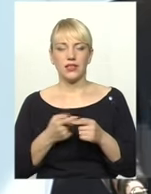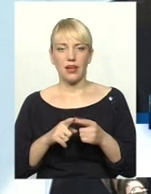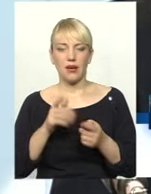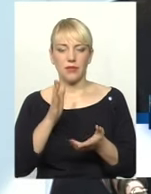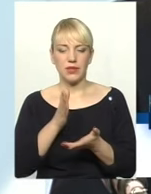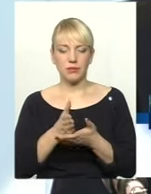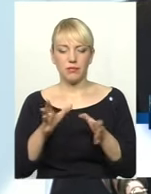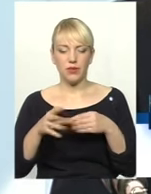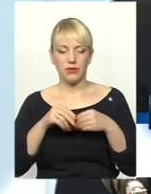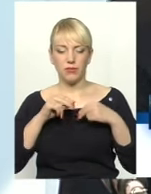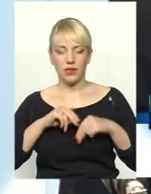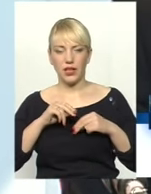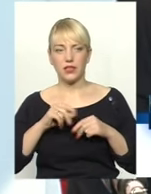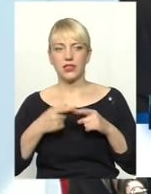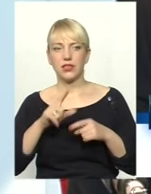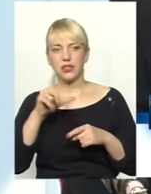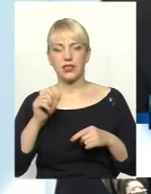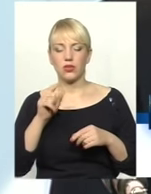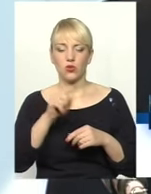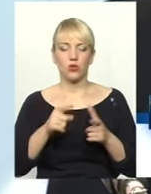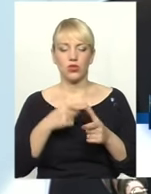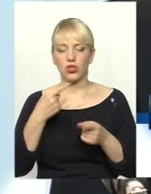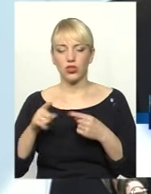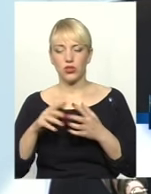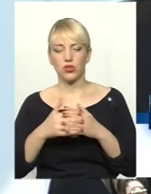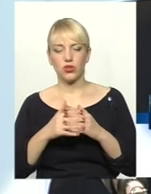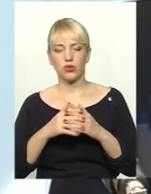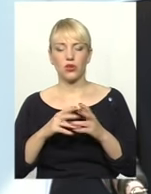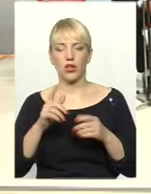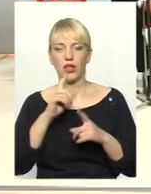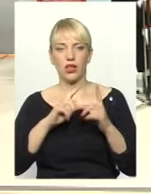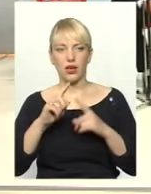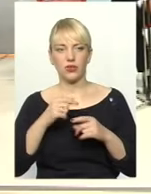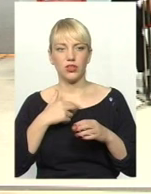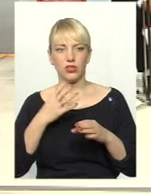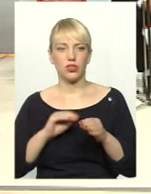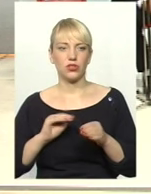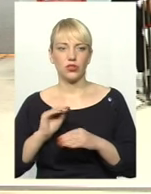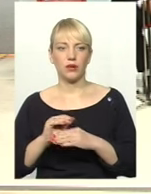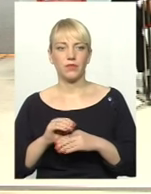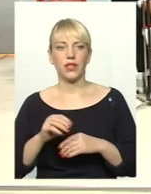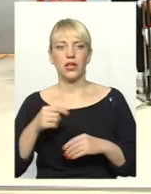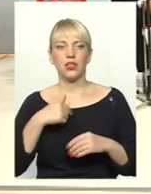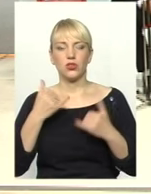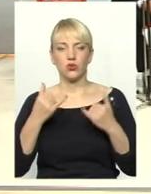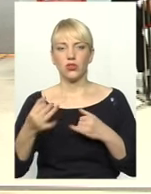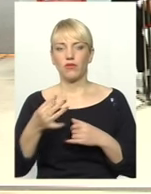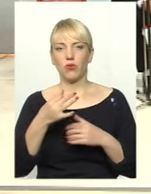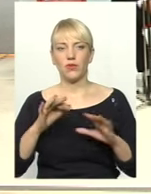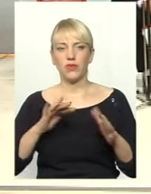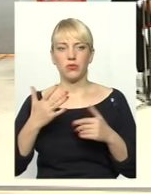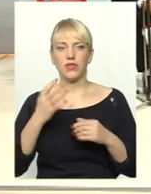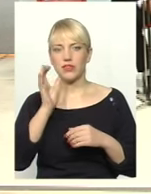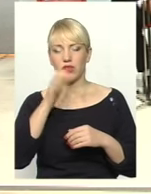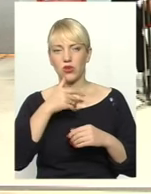співпраця з той чи іншою сільською радою. Будь ласка. хочу додам, да, стосовно аграрію, сьогодні в області відбуваються